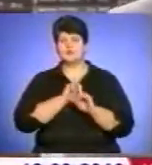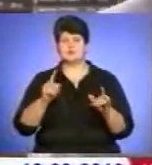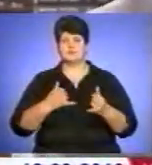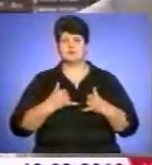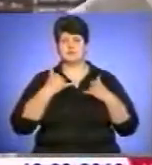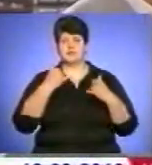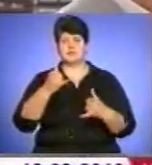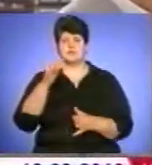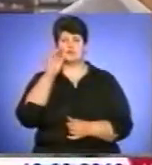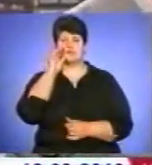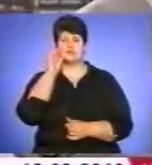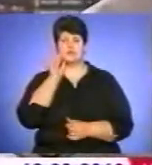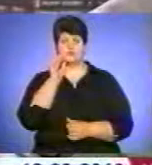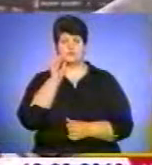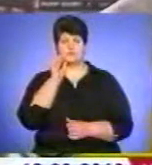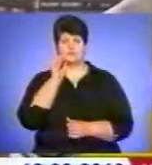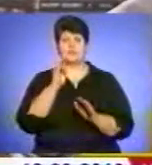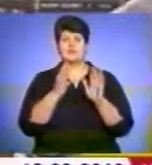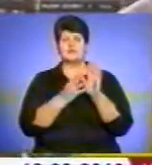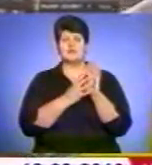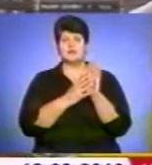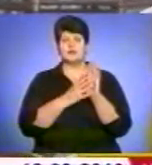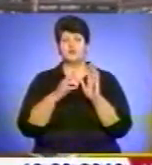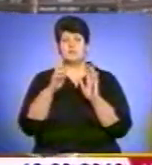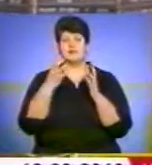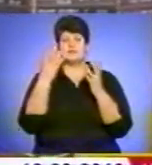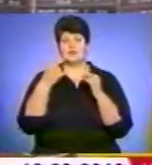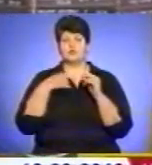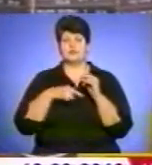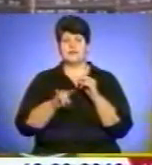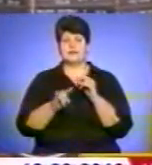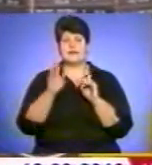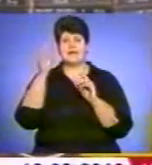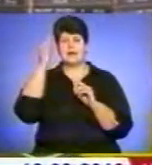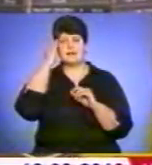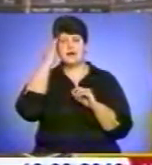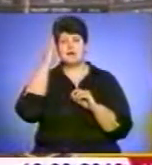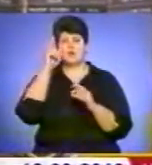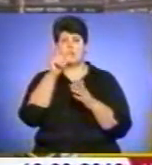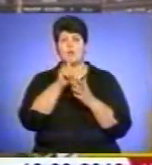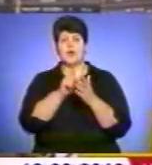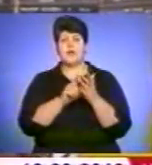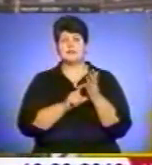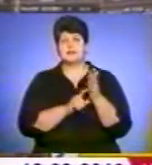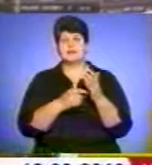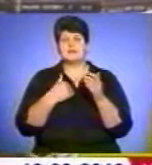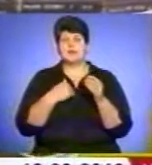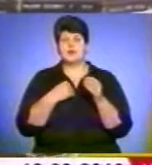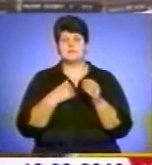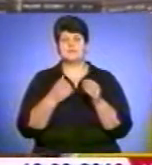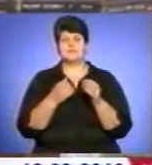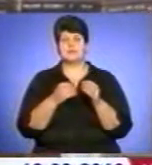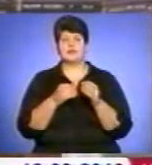березня день у родин геніального поета я поклав від